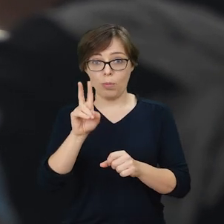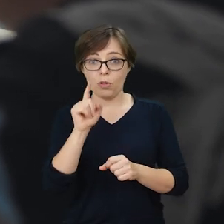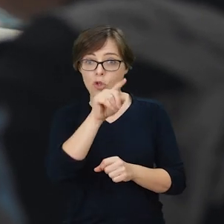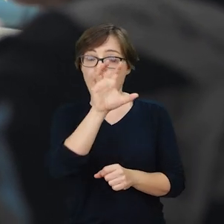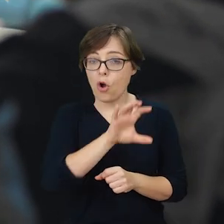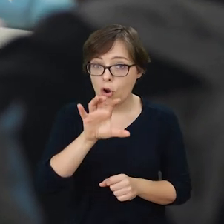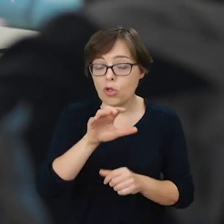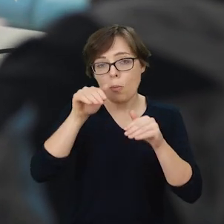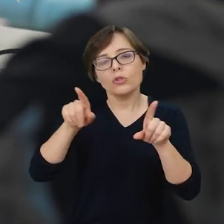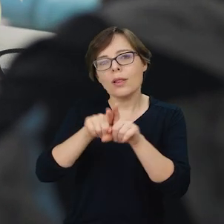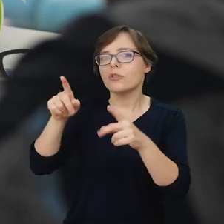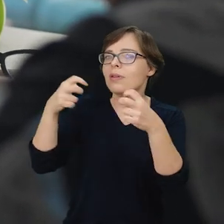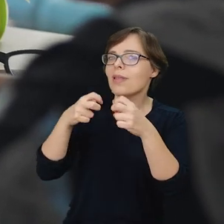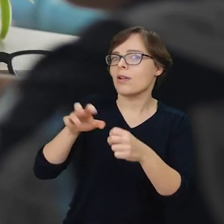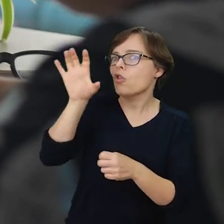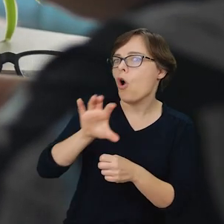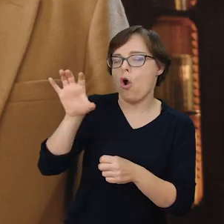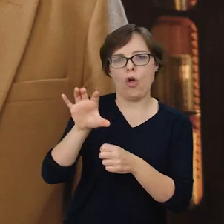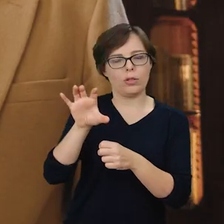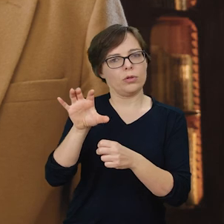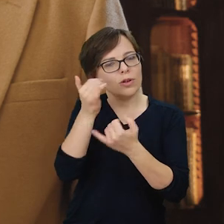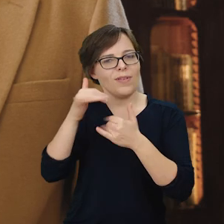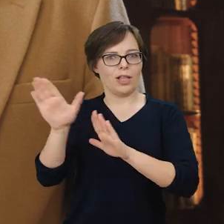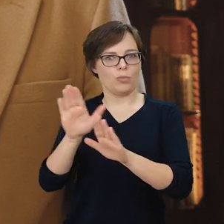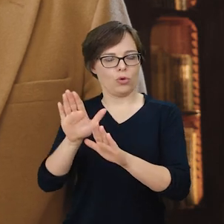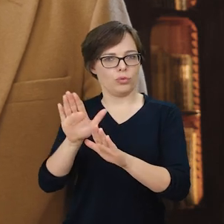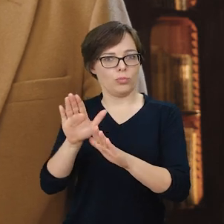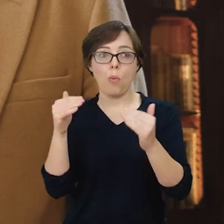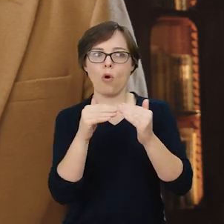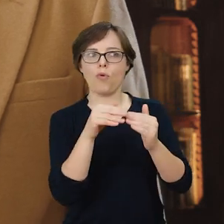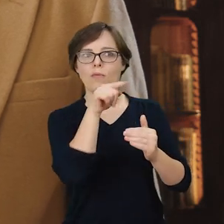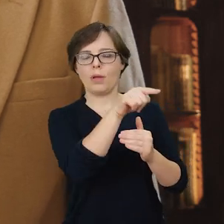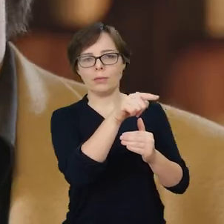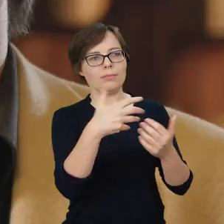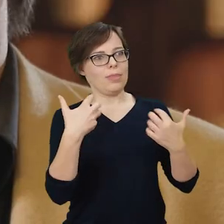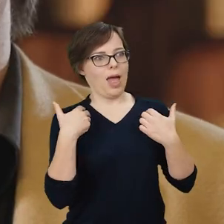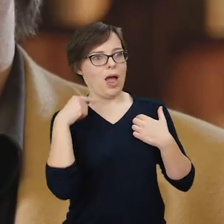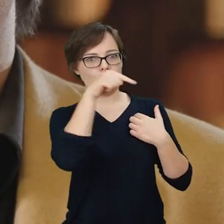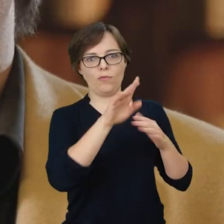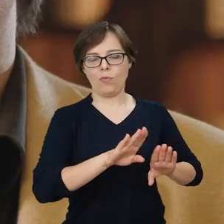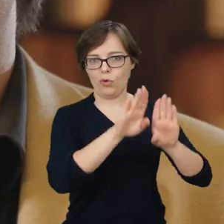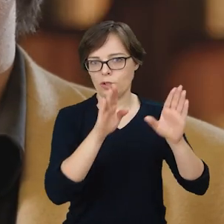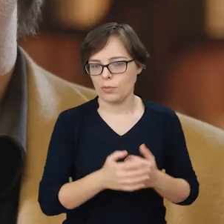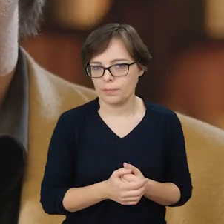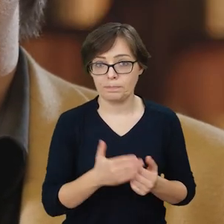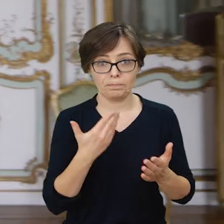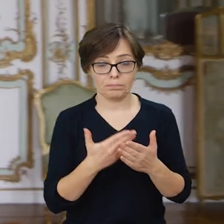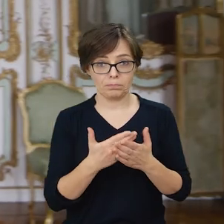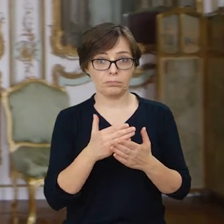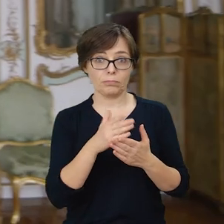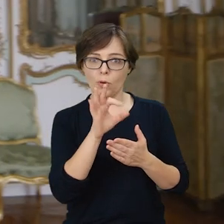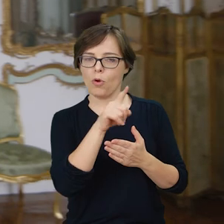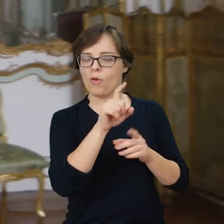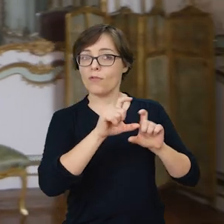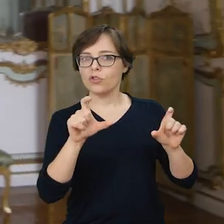obejrzenia tych obrazów poprzez internet w zupełnie inny sposób, niż mają to możliwość zrobienia w trakcie wizyty muzealnej. W